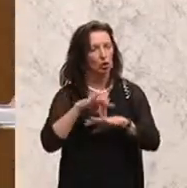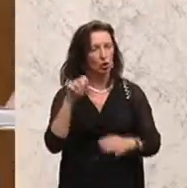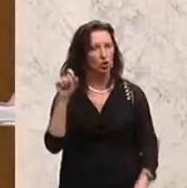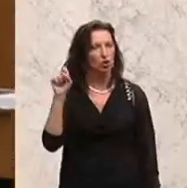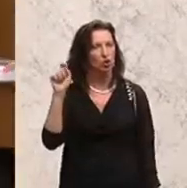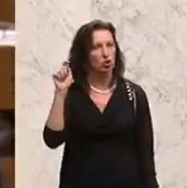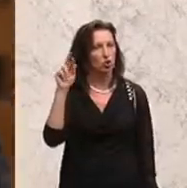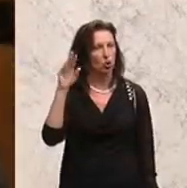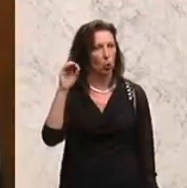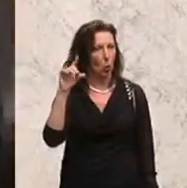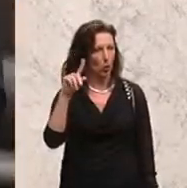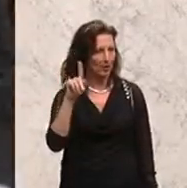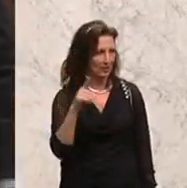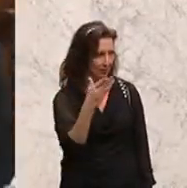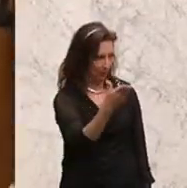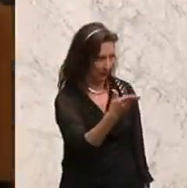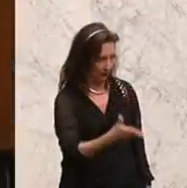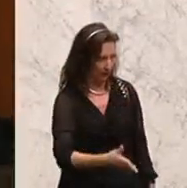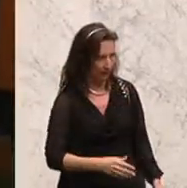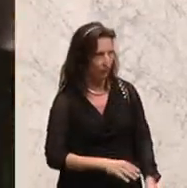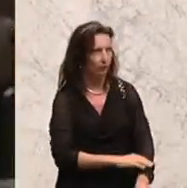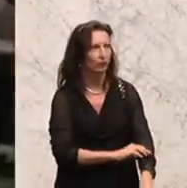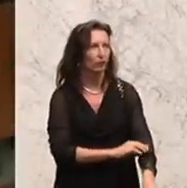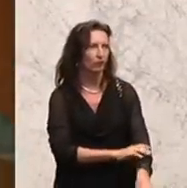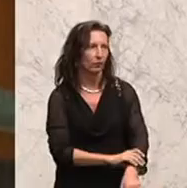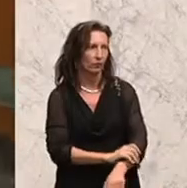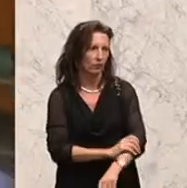Nunmehr der Klubobmann der NEOS, Matthias Strolz.